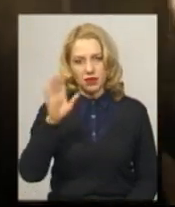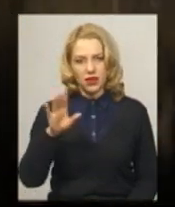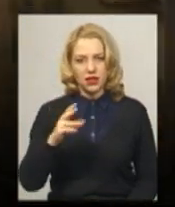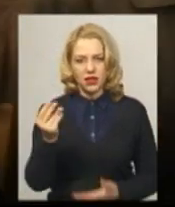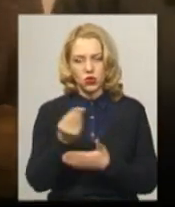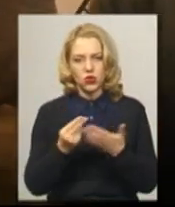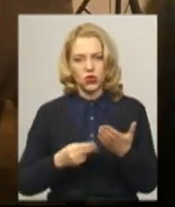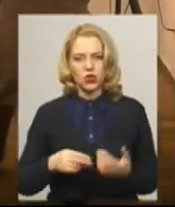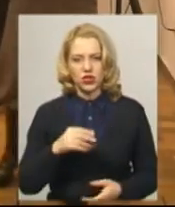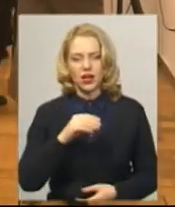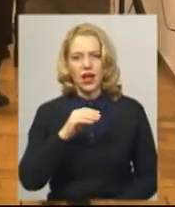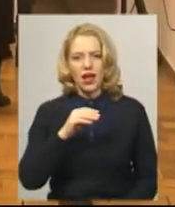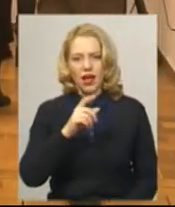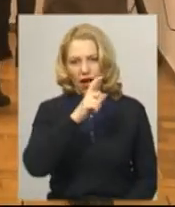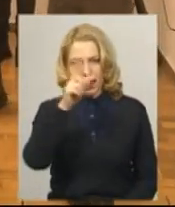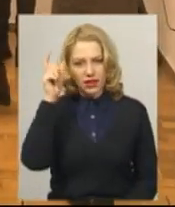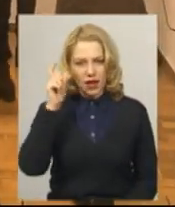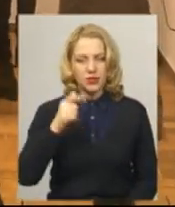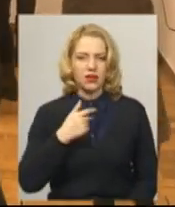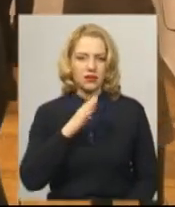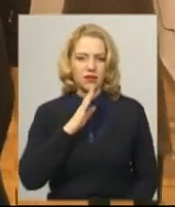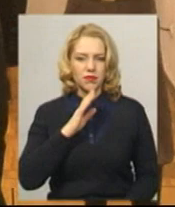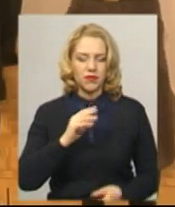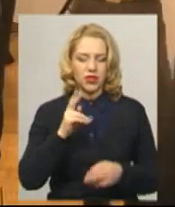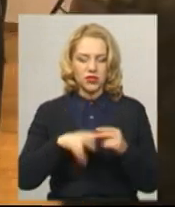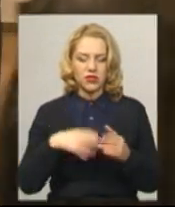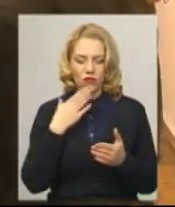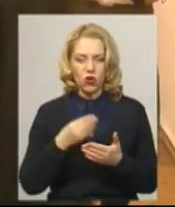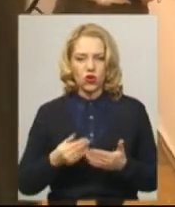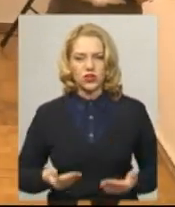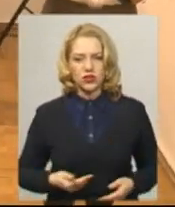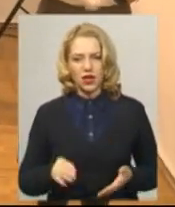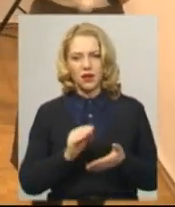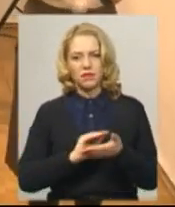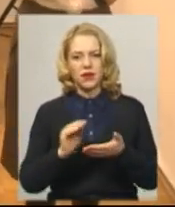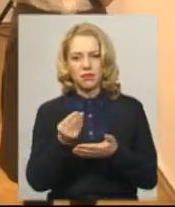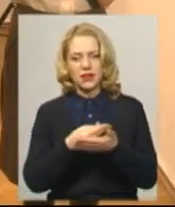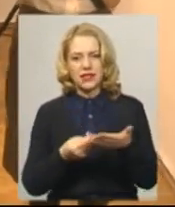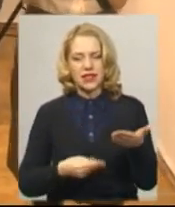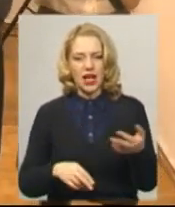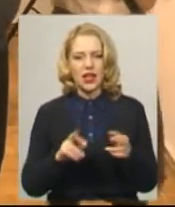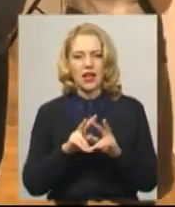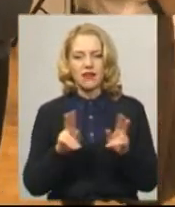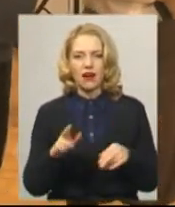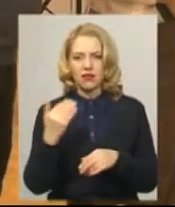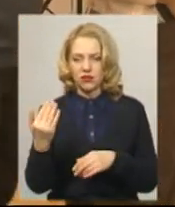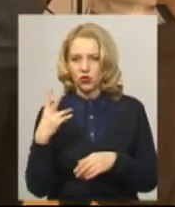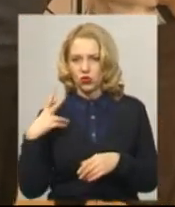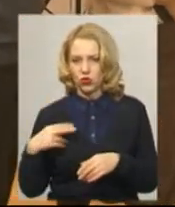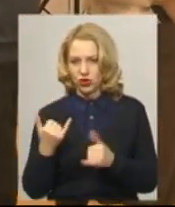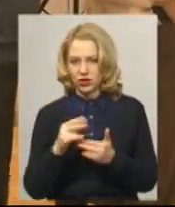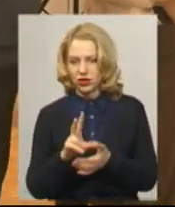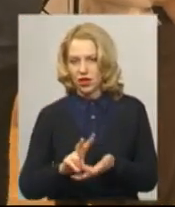вона десь в кінці свого життя так писала, як оце вона пише, ця її дочка. То це